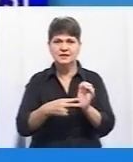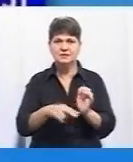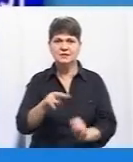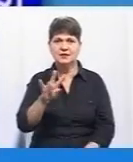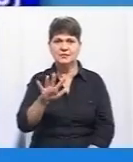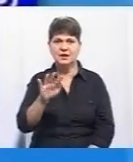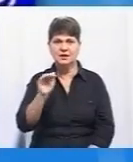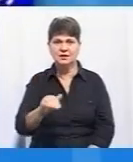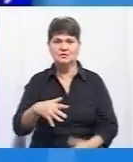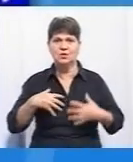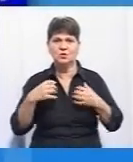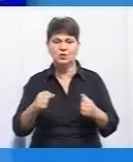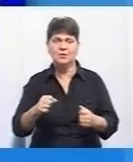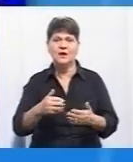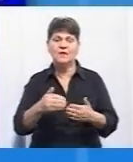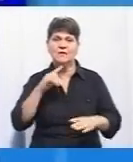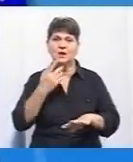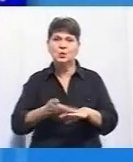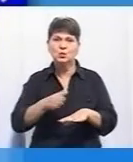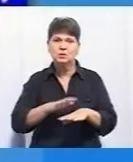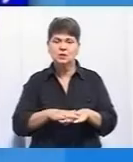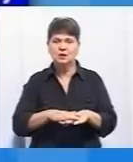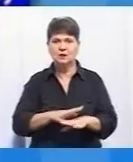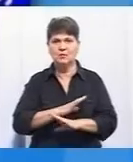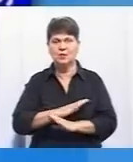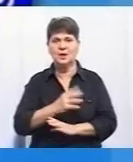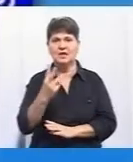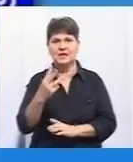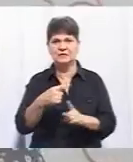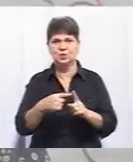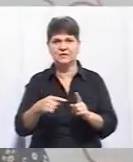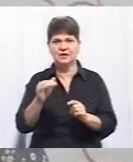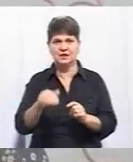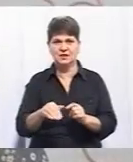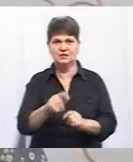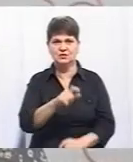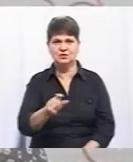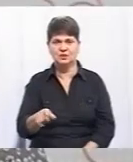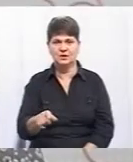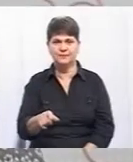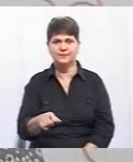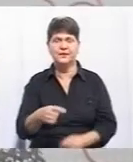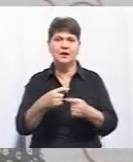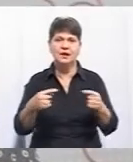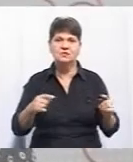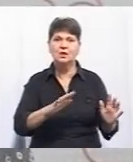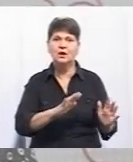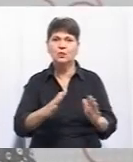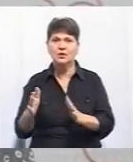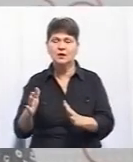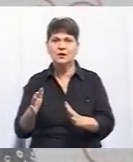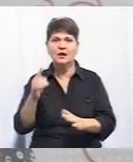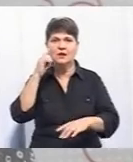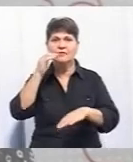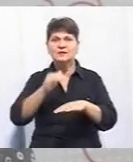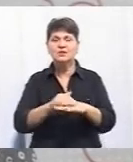одужали. Від ускладнень померли майже 3,5 тисячі. І до інших подій становити в